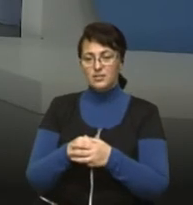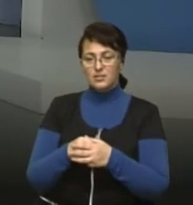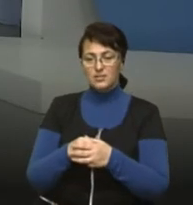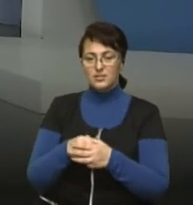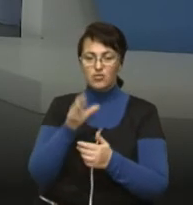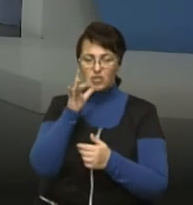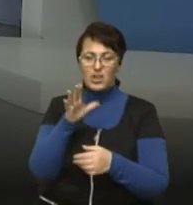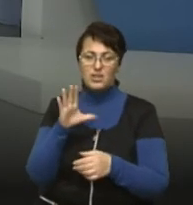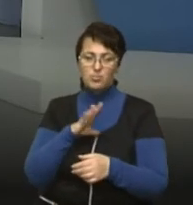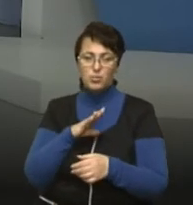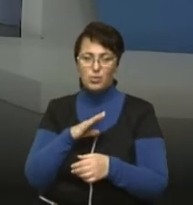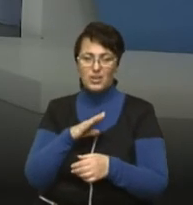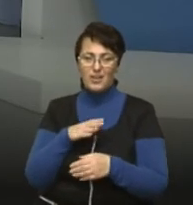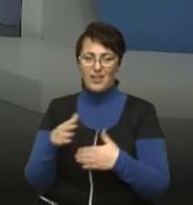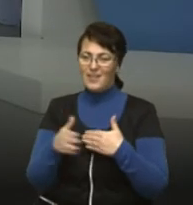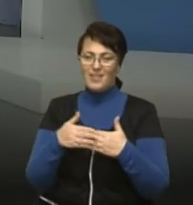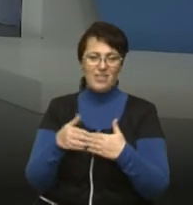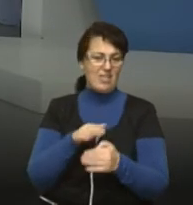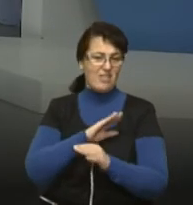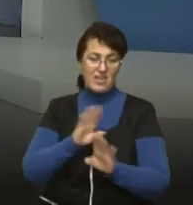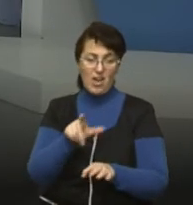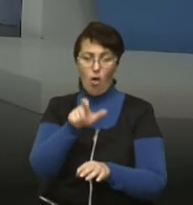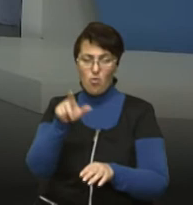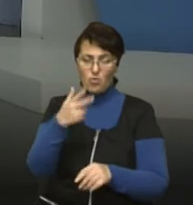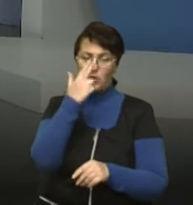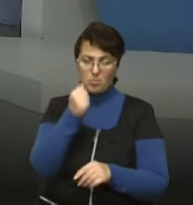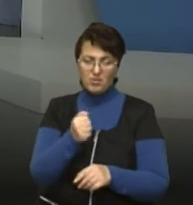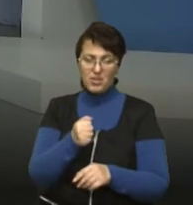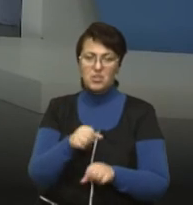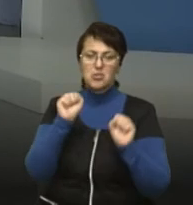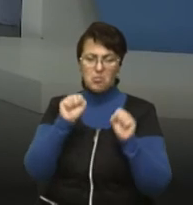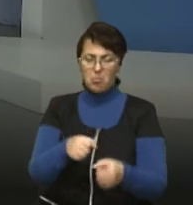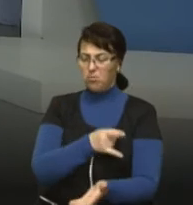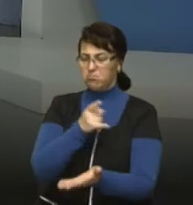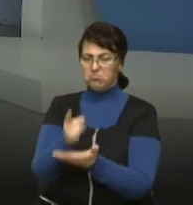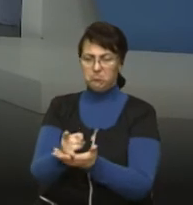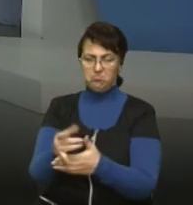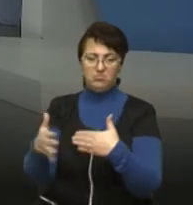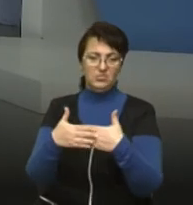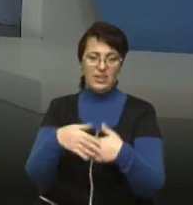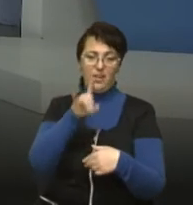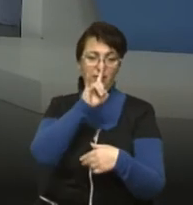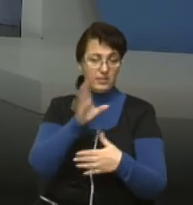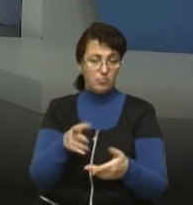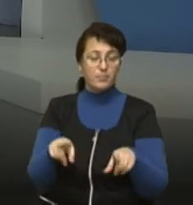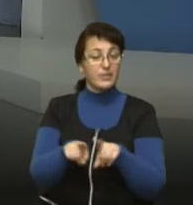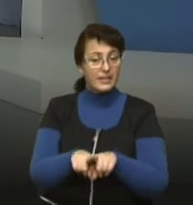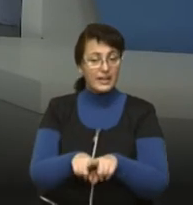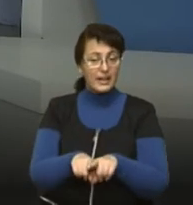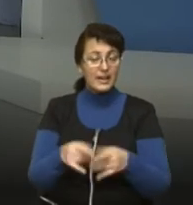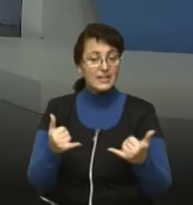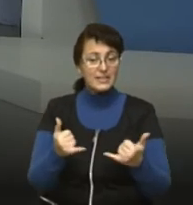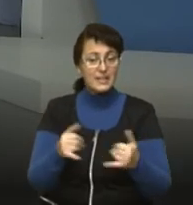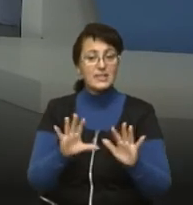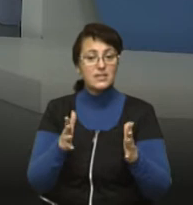довгий час була безкарність до паркування, і люди звикли, що вони можуть кидати свій автомобіль будь-як. Ну, зараз така ситуація в законодавстві, що